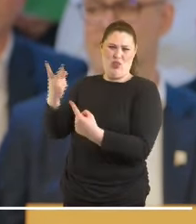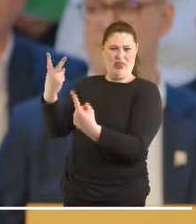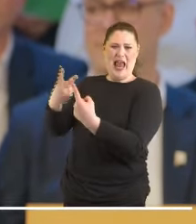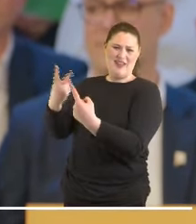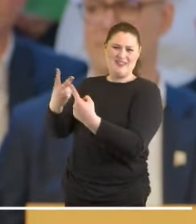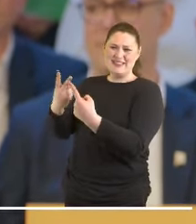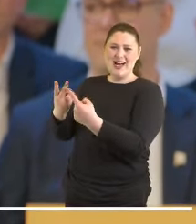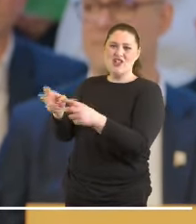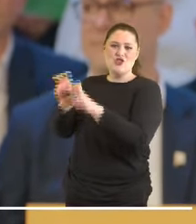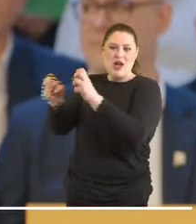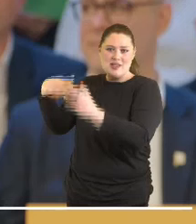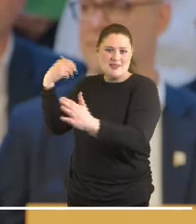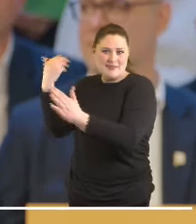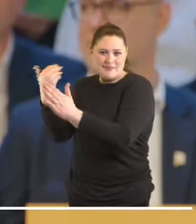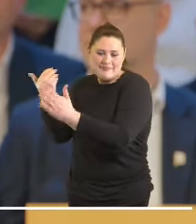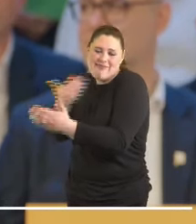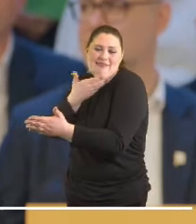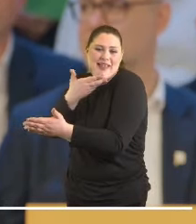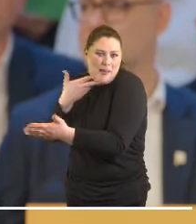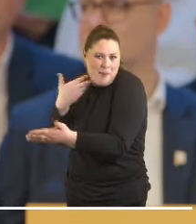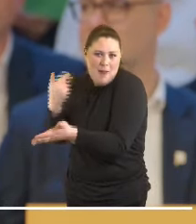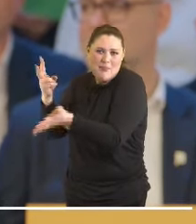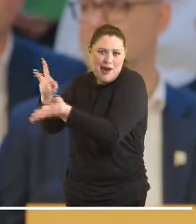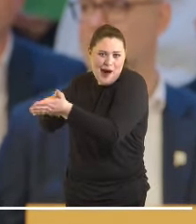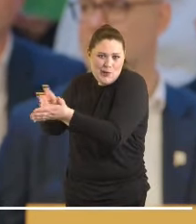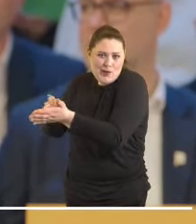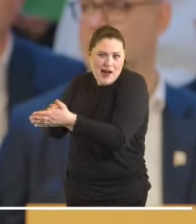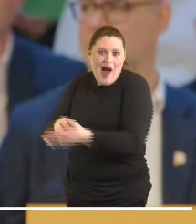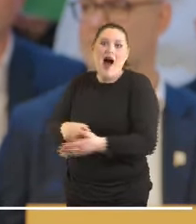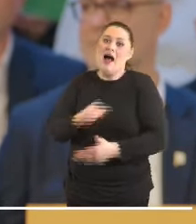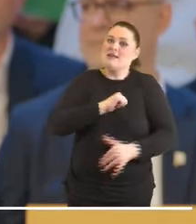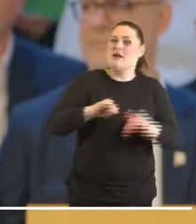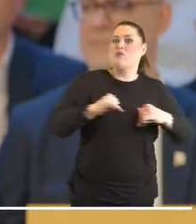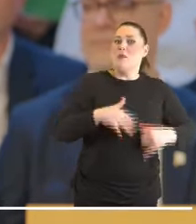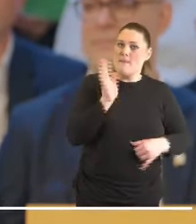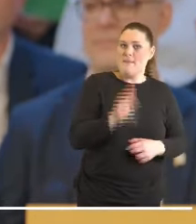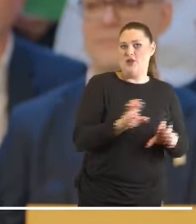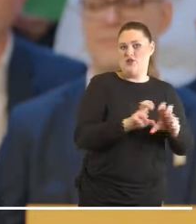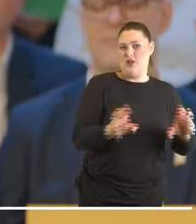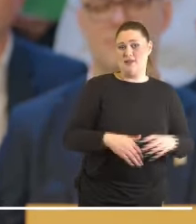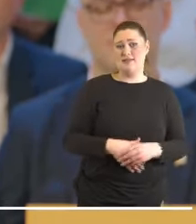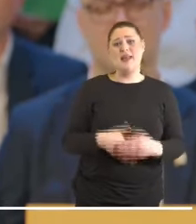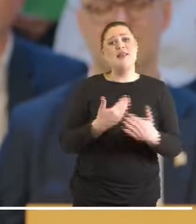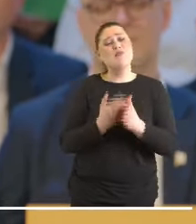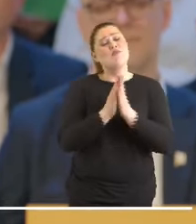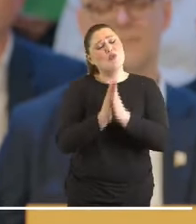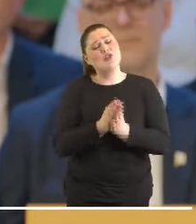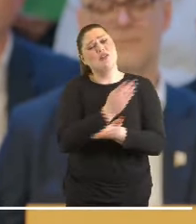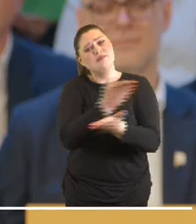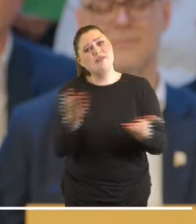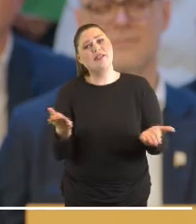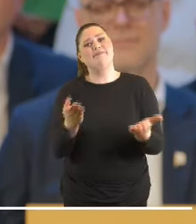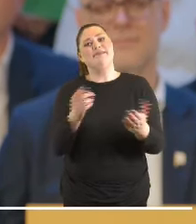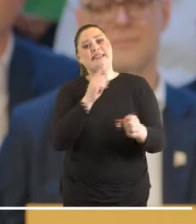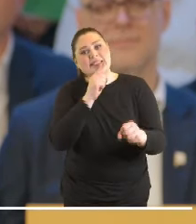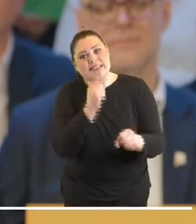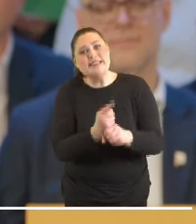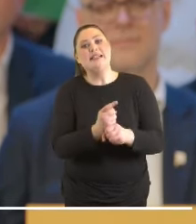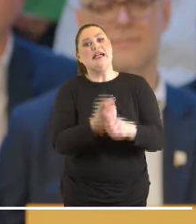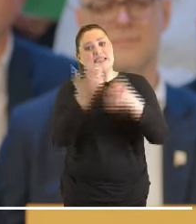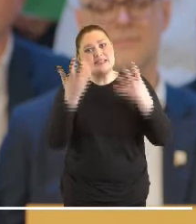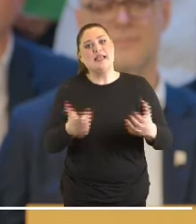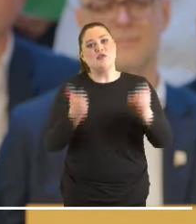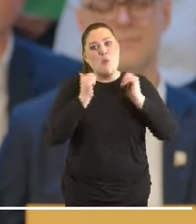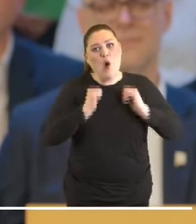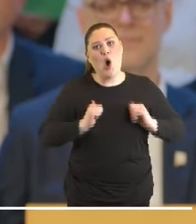Postawcie proszę na nową jakość. Postawcie na to, że może być normalnie. Postawcie na spokój, na